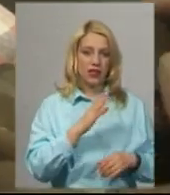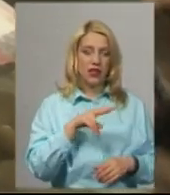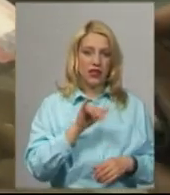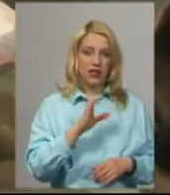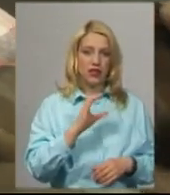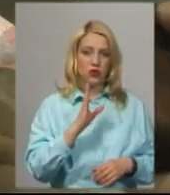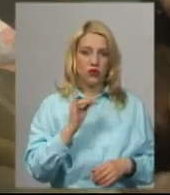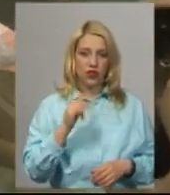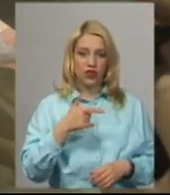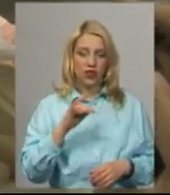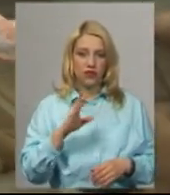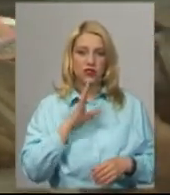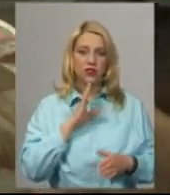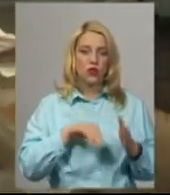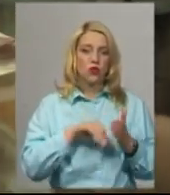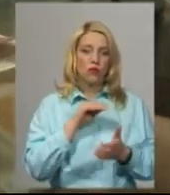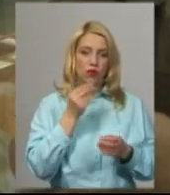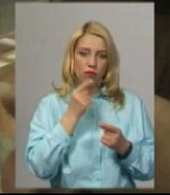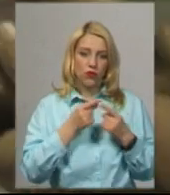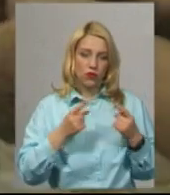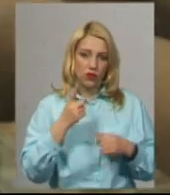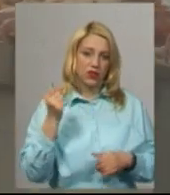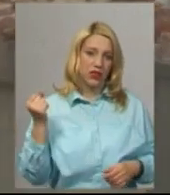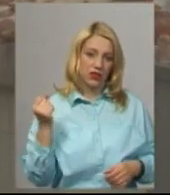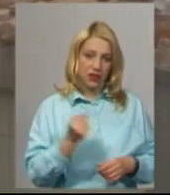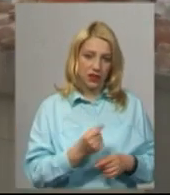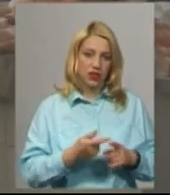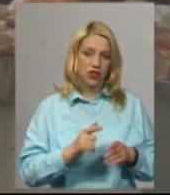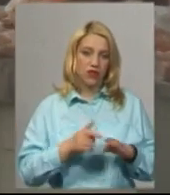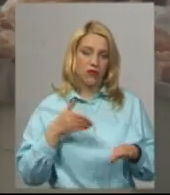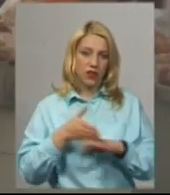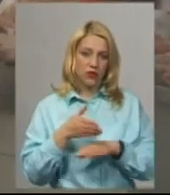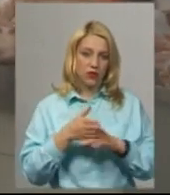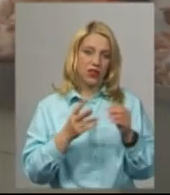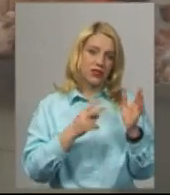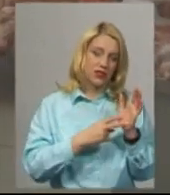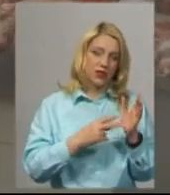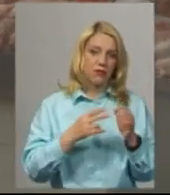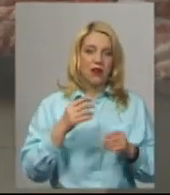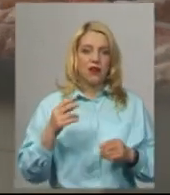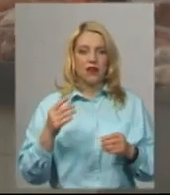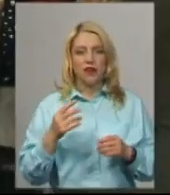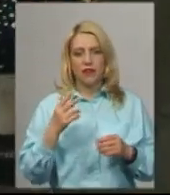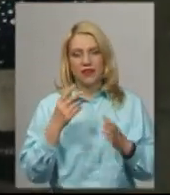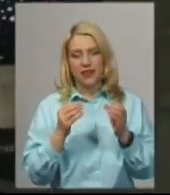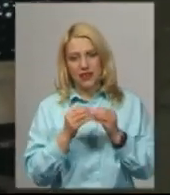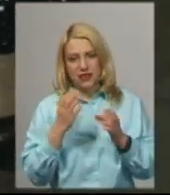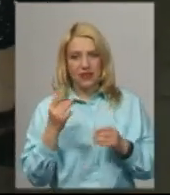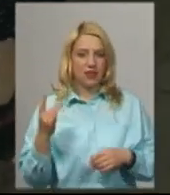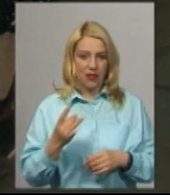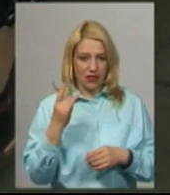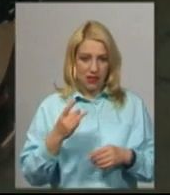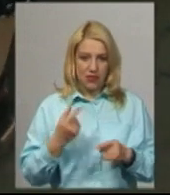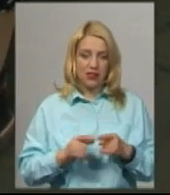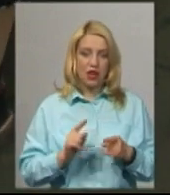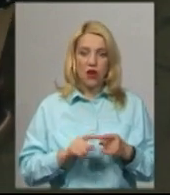собі необхідні продукти на тиждень, тому й відвідує ринок раз, зрідка двічі на 7-10 днів. Каже, чекала відкриття ринку. Сьогодні здивована, що